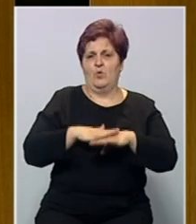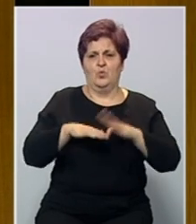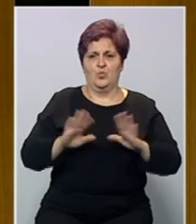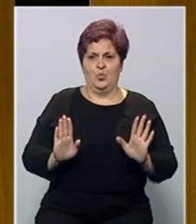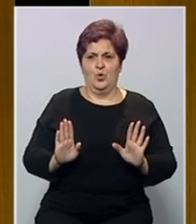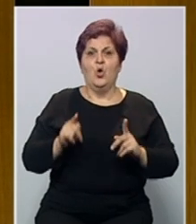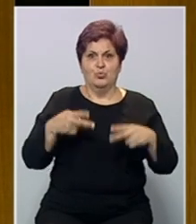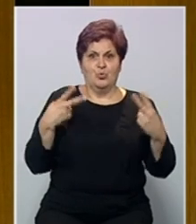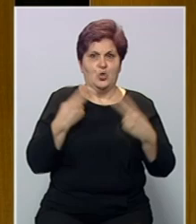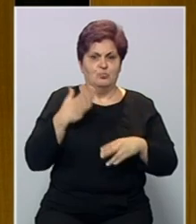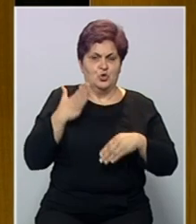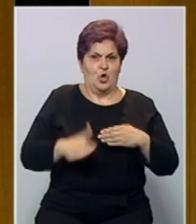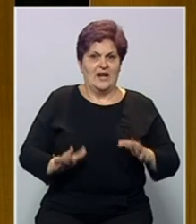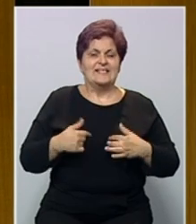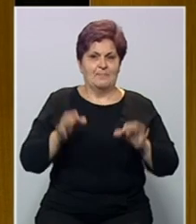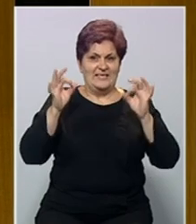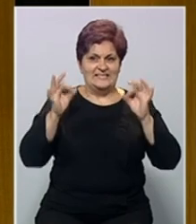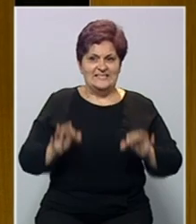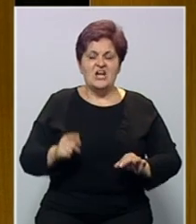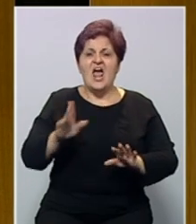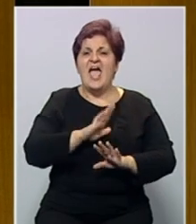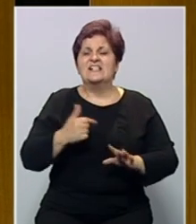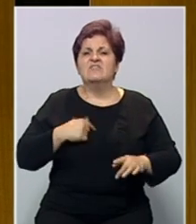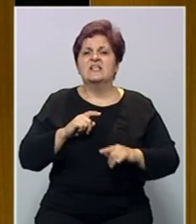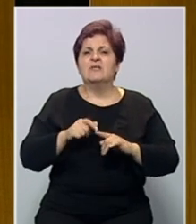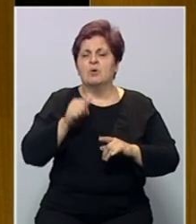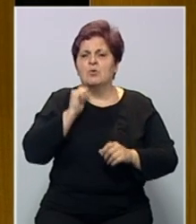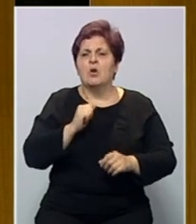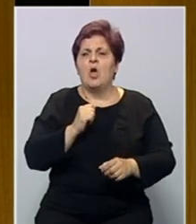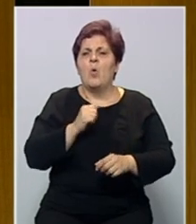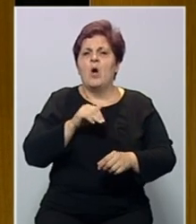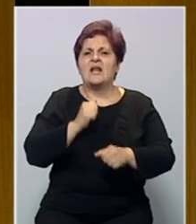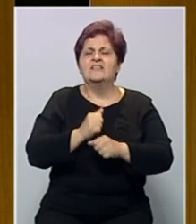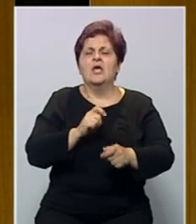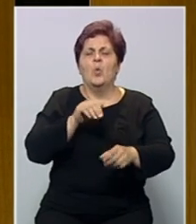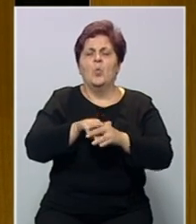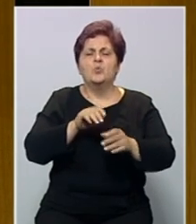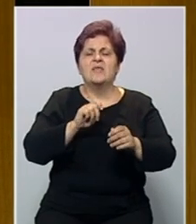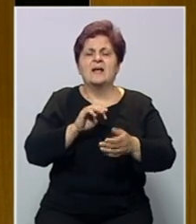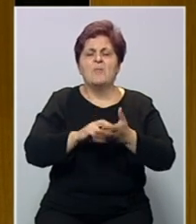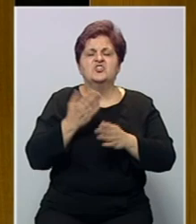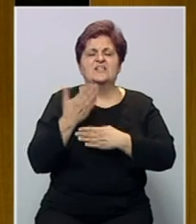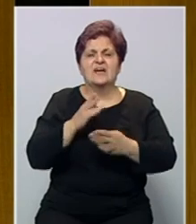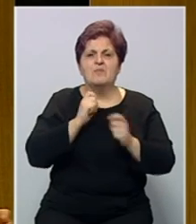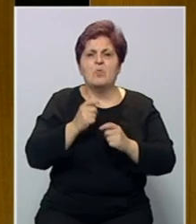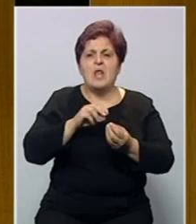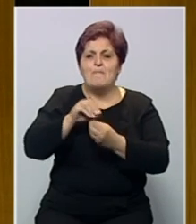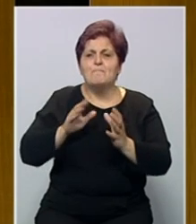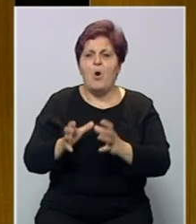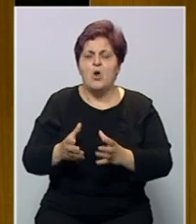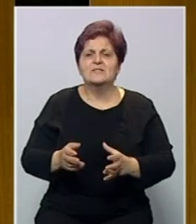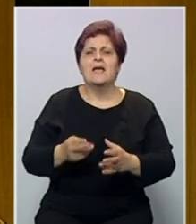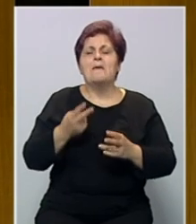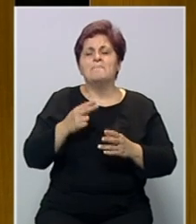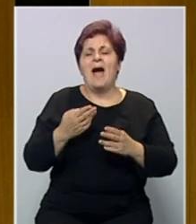I to razumijem do kraja jer sam siguran da ona sve svoje stajališta dogovara unutar stranke koja je predložila. čak neka kažem unutar obitelji pa